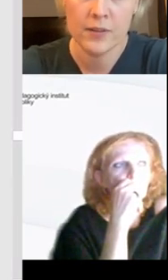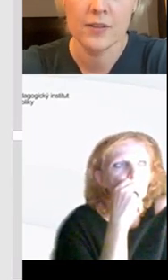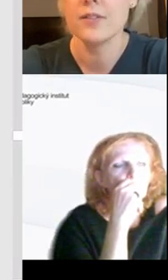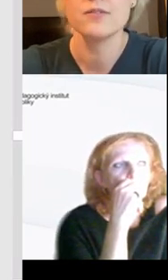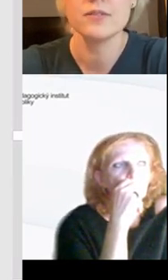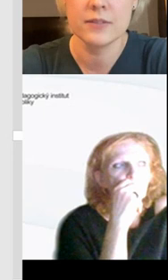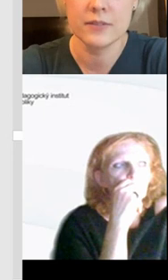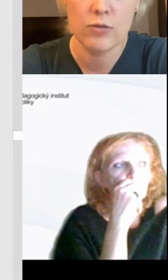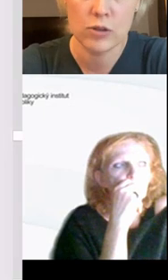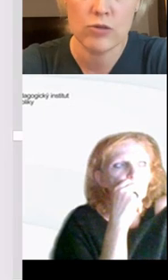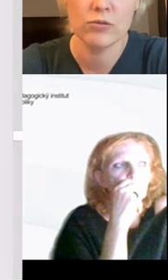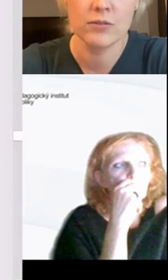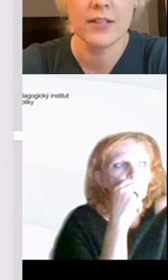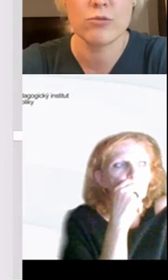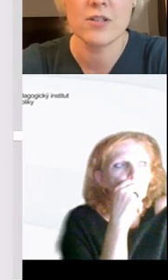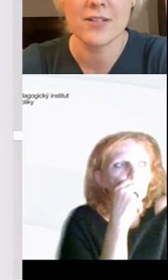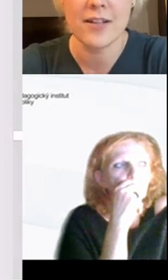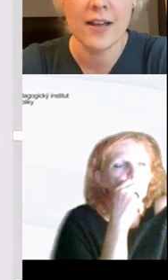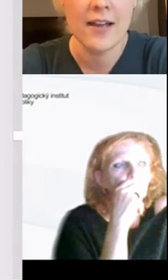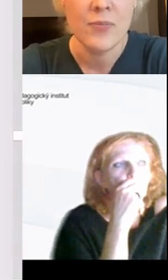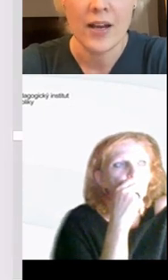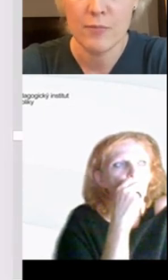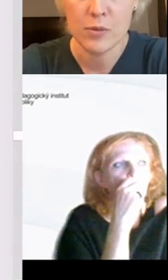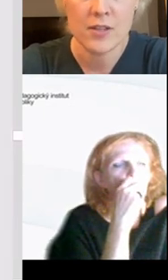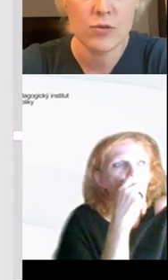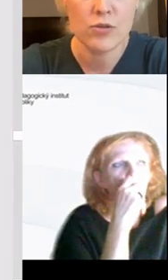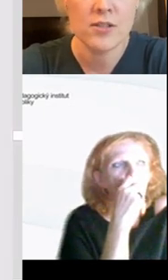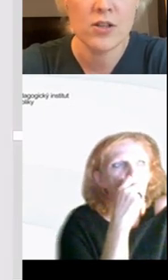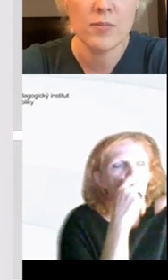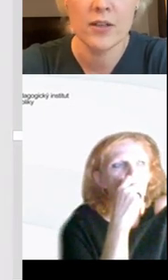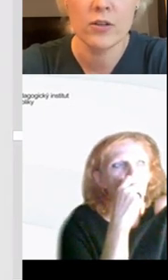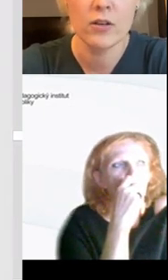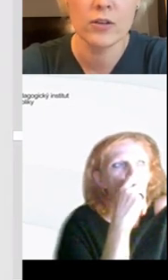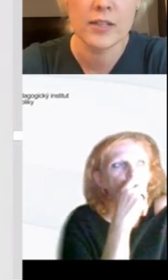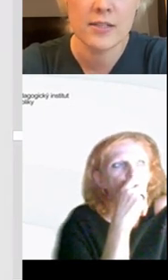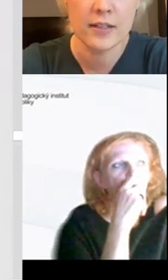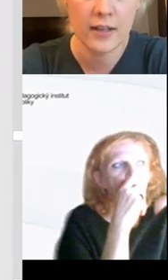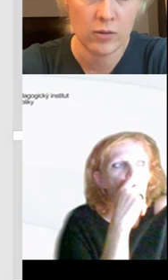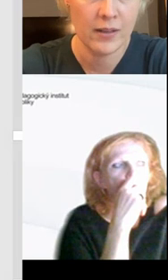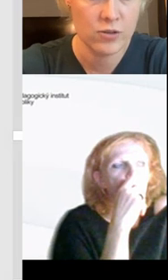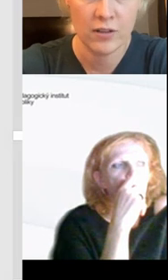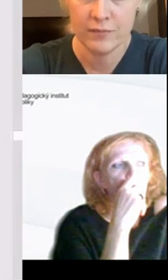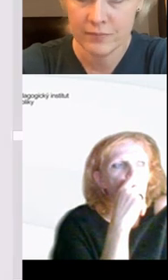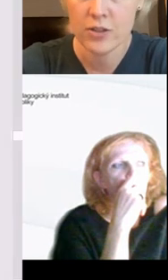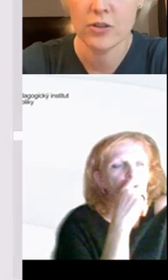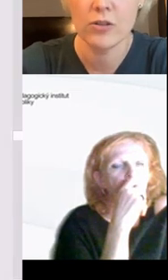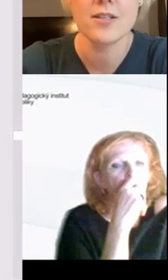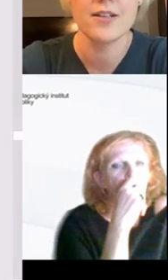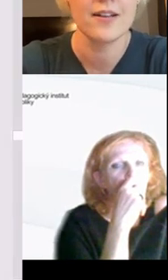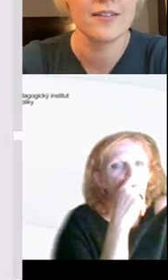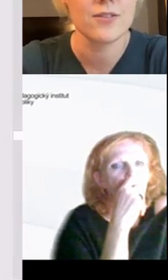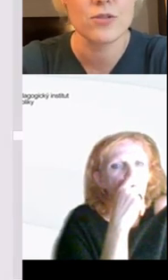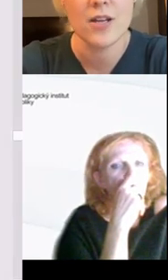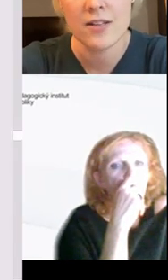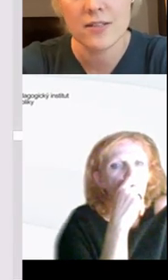pro výstup je už trošku, nechci říct, zastaralé, ale v podstatě v současné době, kdo nezdílí, jako by nežil. Takže